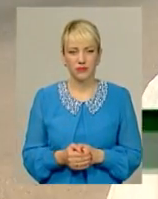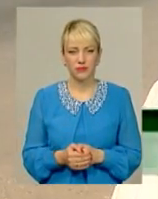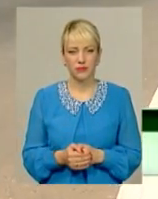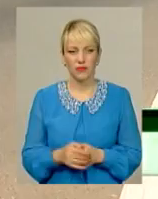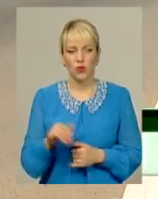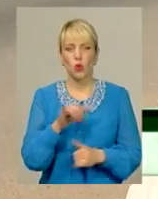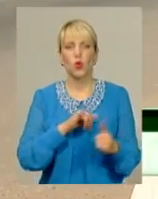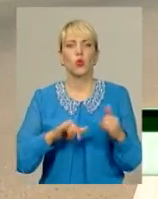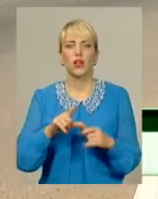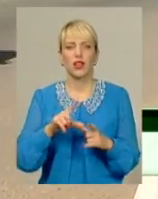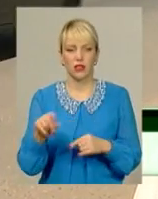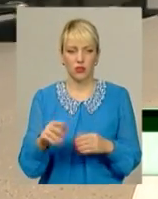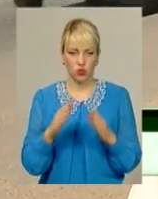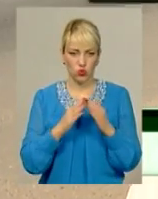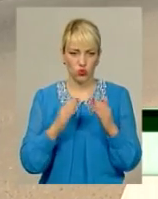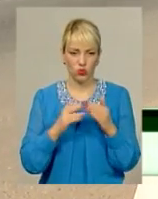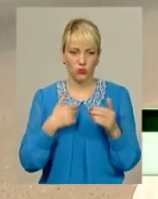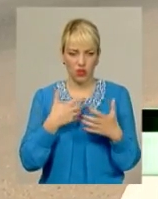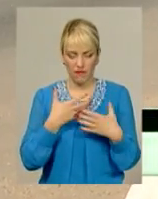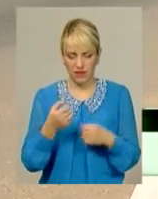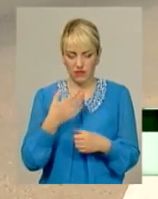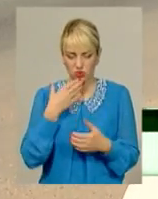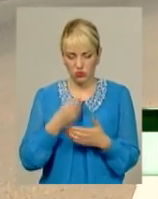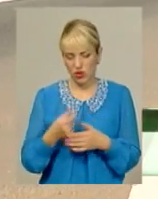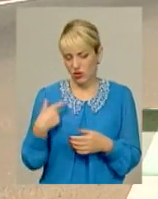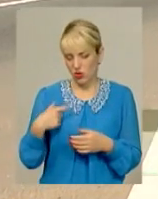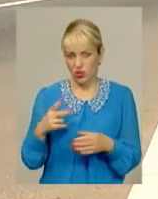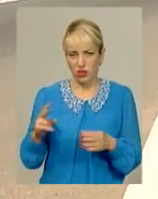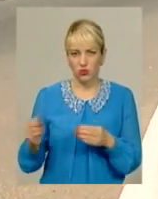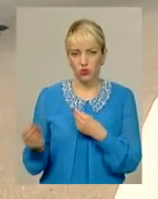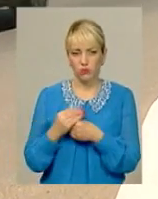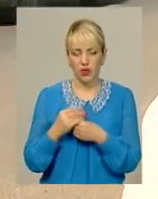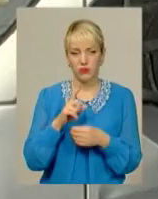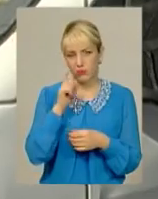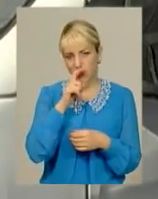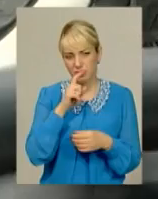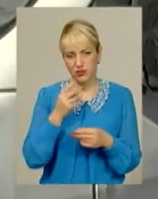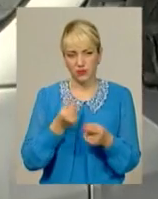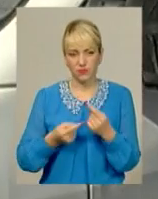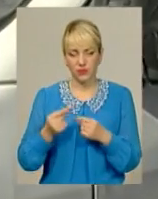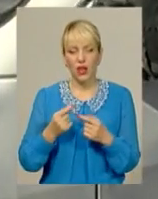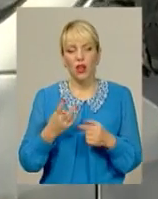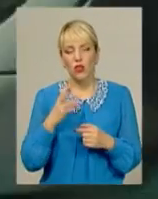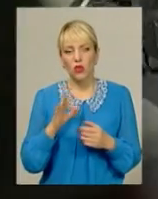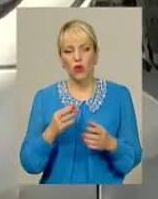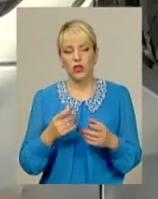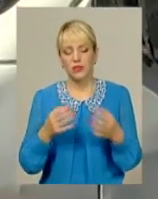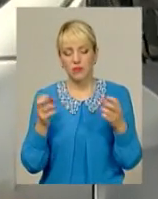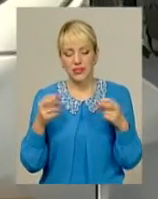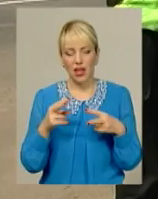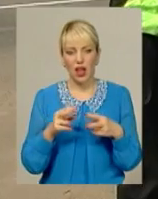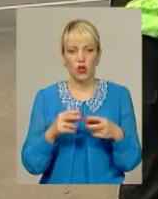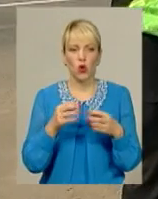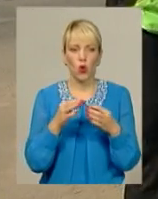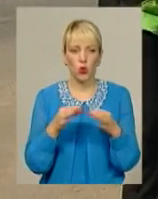куди? На дому їду. Я взяв своїх пару чоловік, не шучу сільських. Так чи інак, але спеціального дозволу на